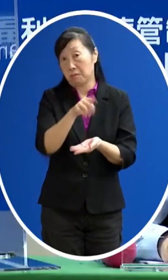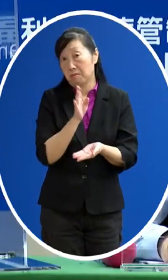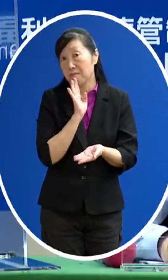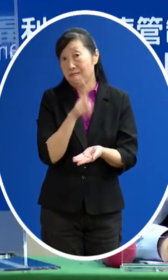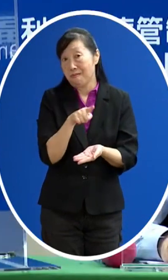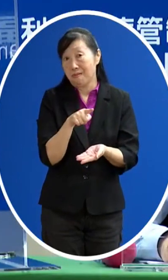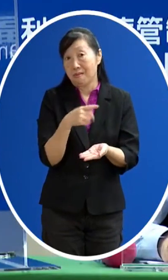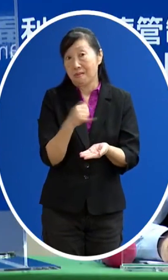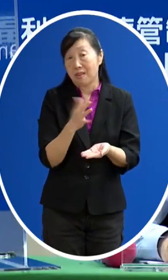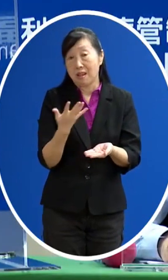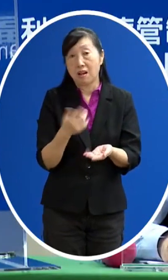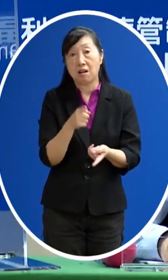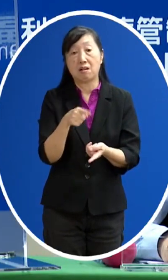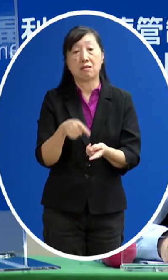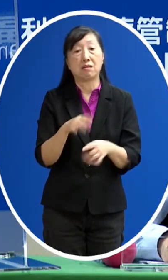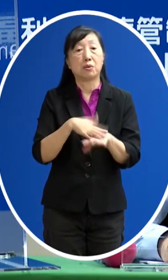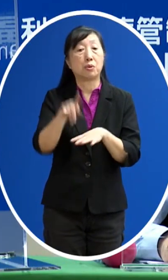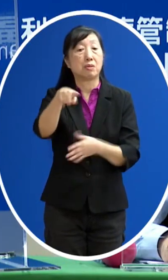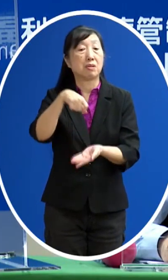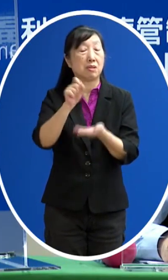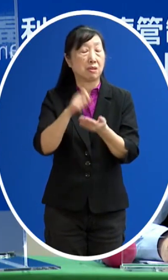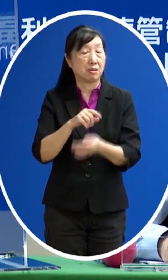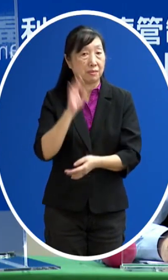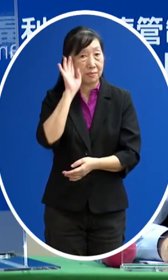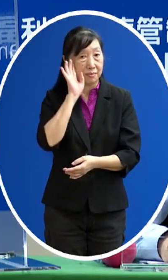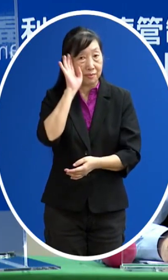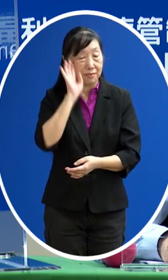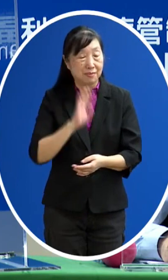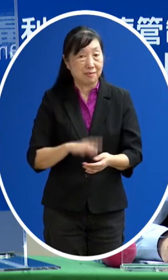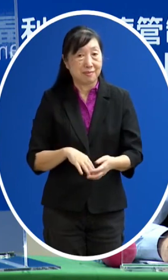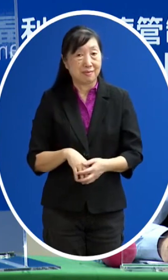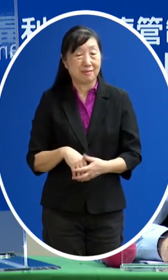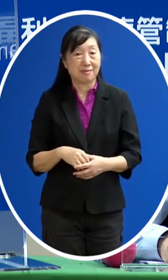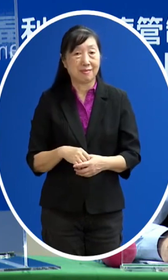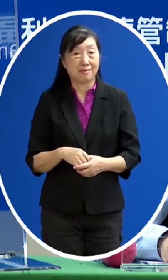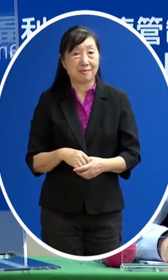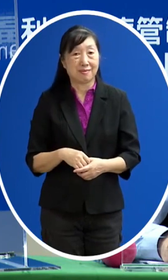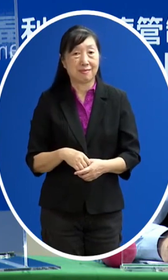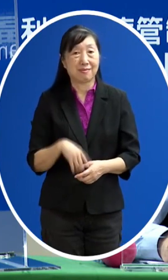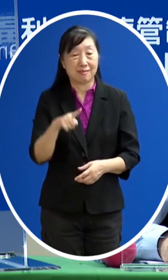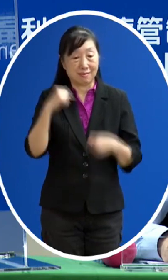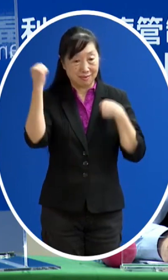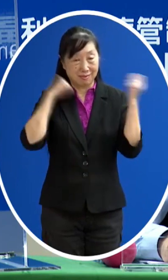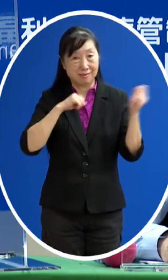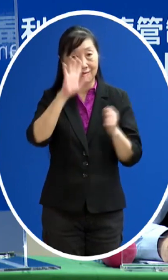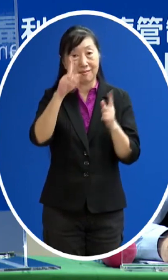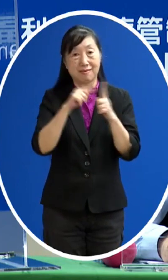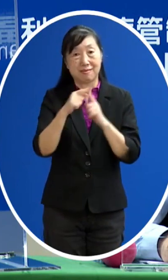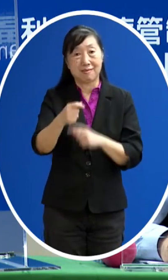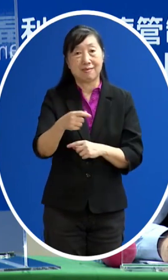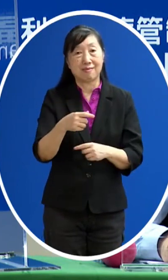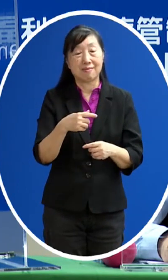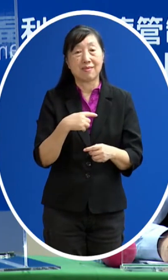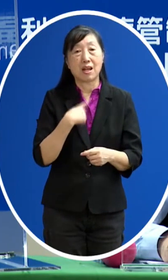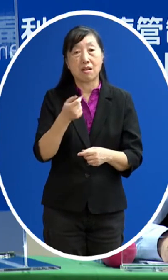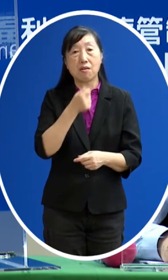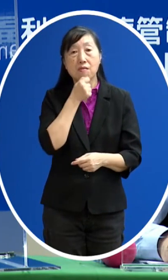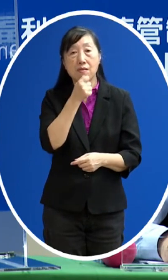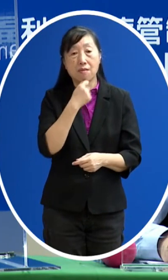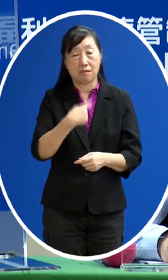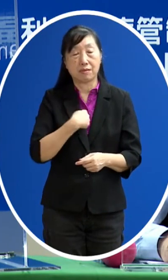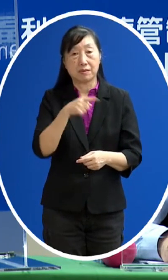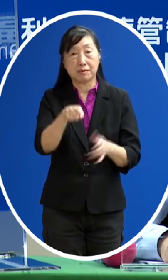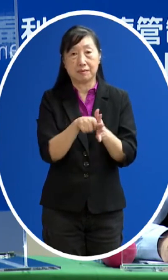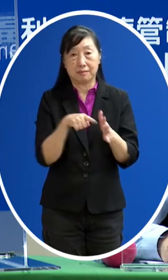講 那個就是無聊 要淡化 那事情是無聊那早上訪問的時候 我也講得很清楚 我跟郭董事長一直